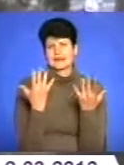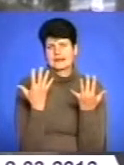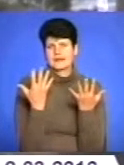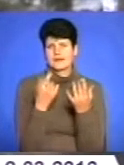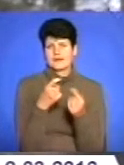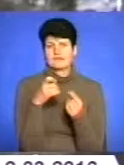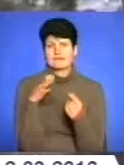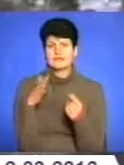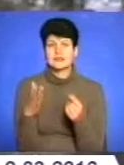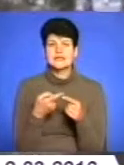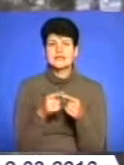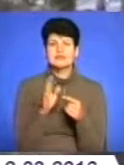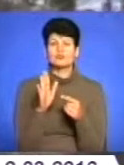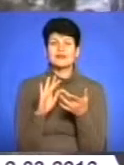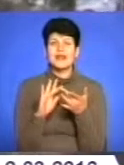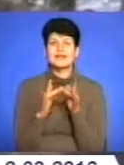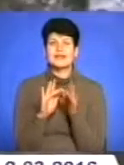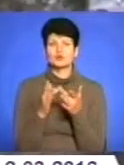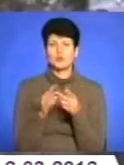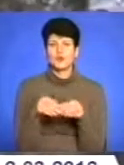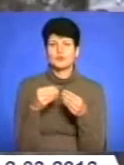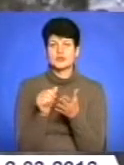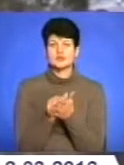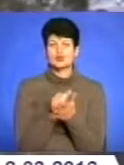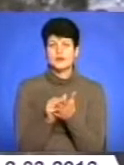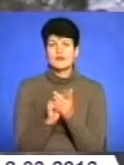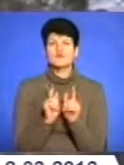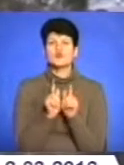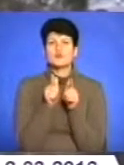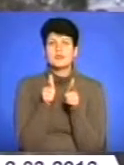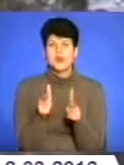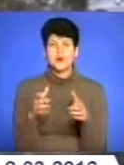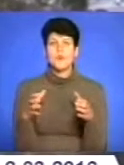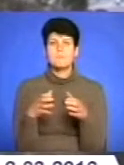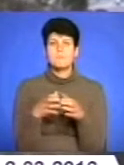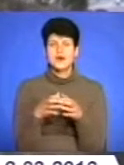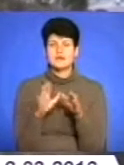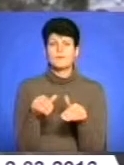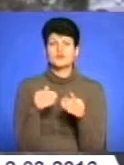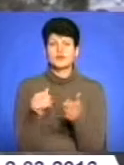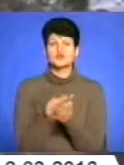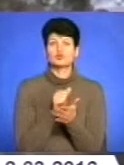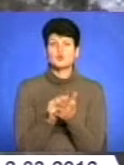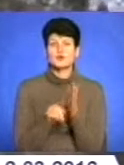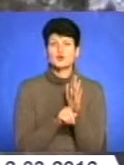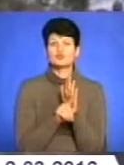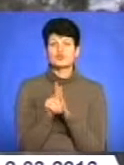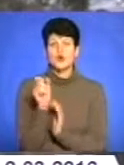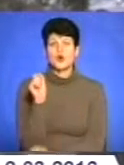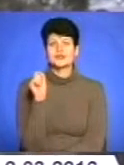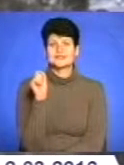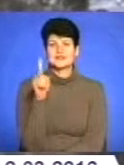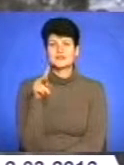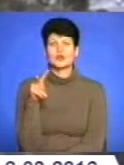хвилин, адже це буде електронна подача документів. Вступна кампанія, тобто подача документів у вищі навчальні заклади розпочинається 11